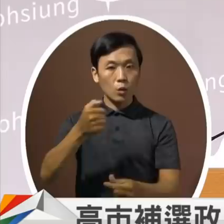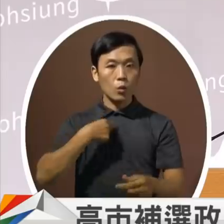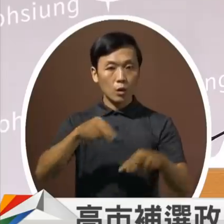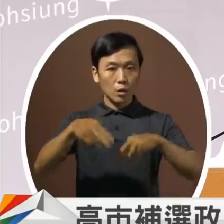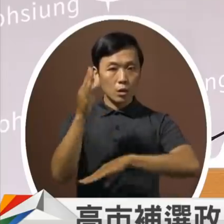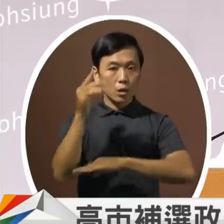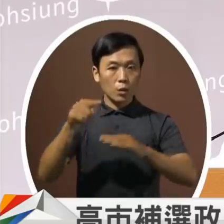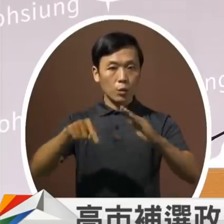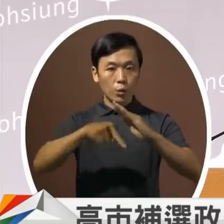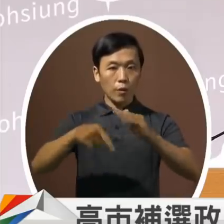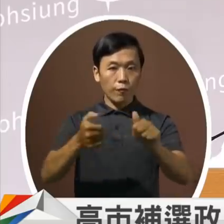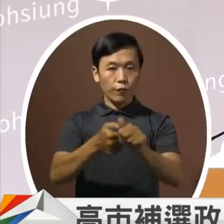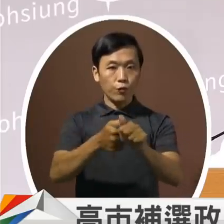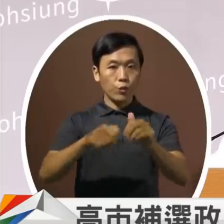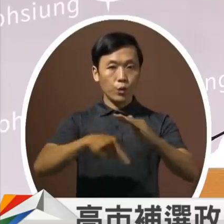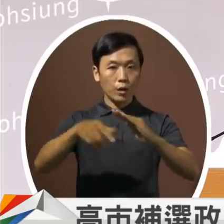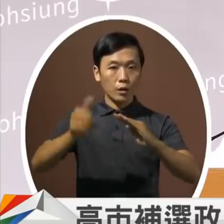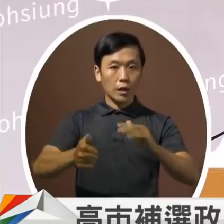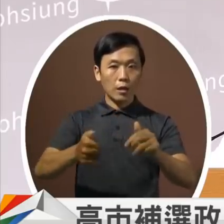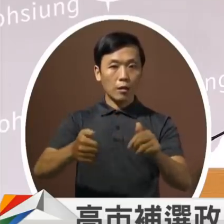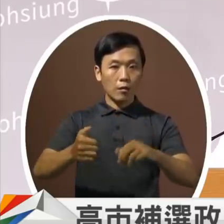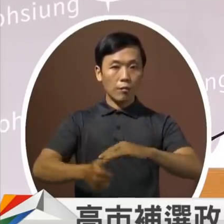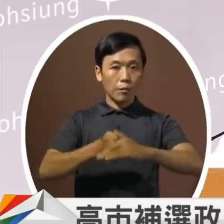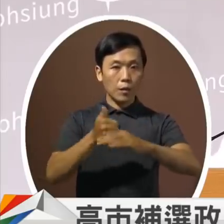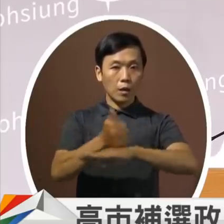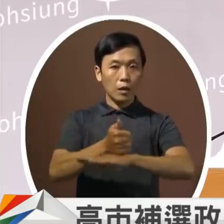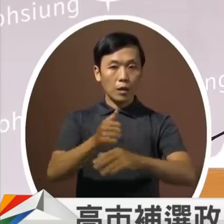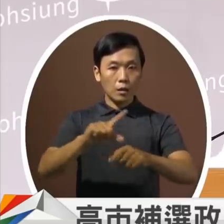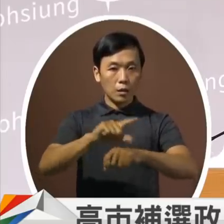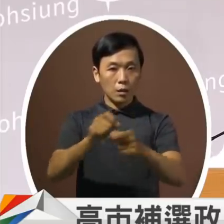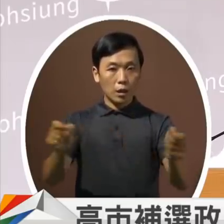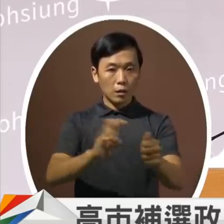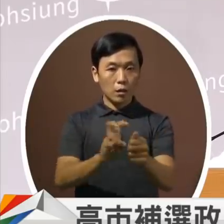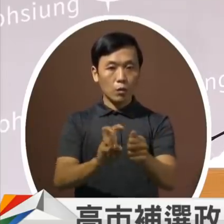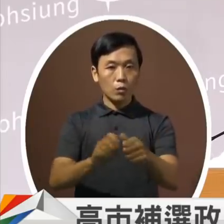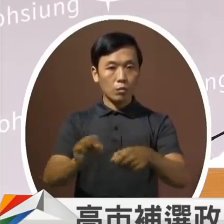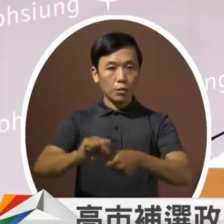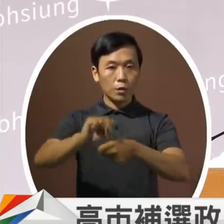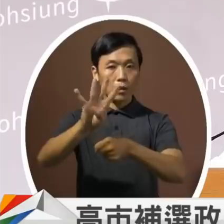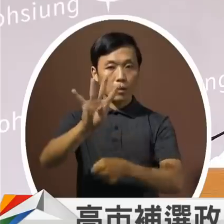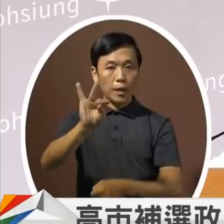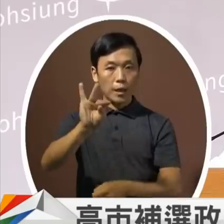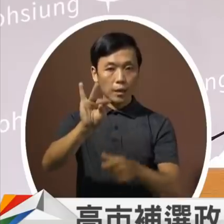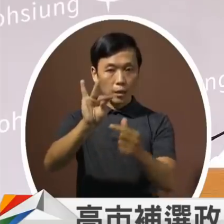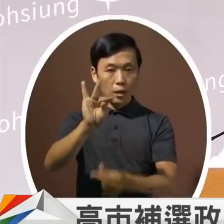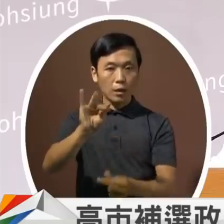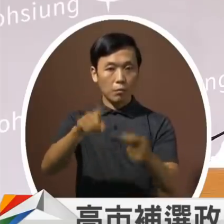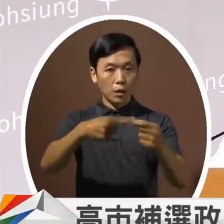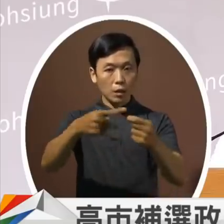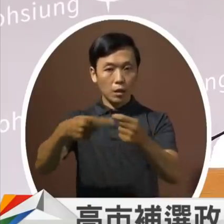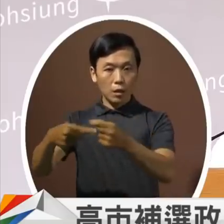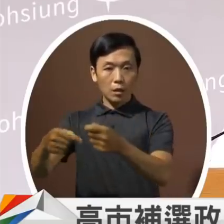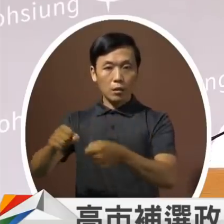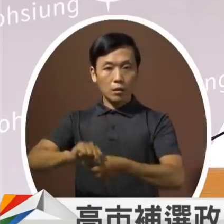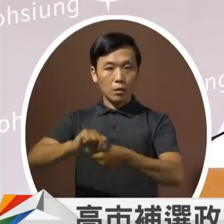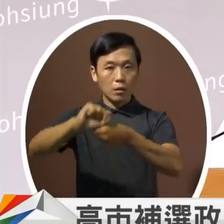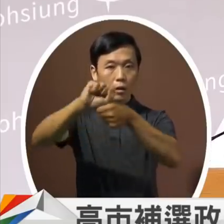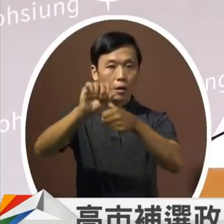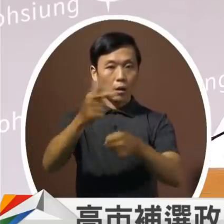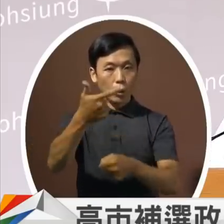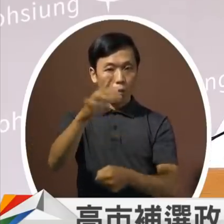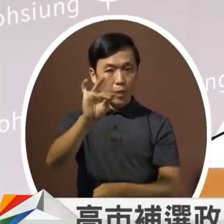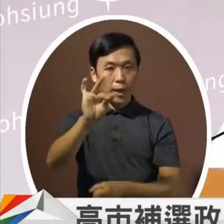我们的长照的预算是增加到400亿未来也会每年增加到600亿的规模